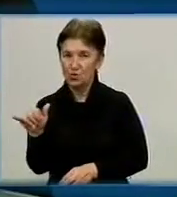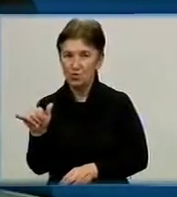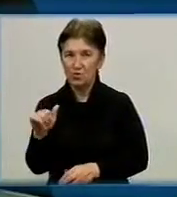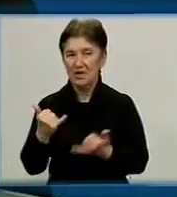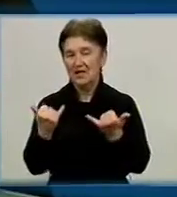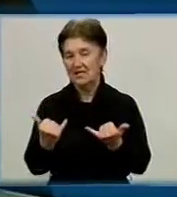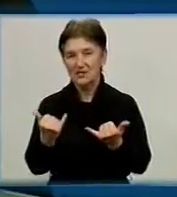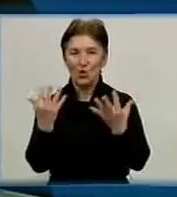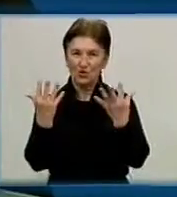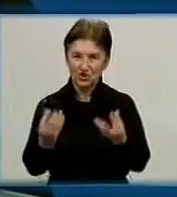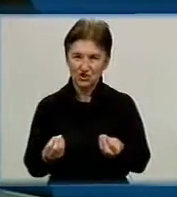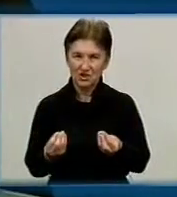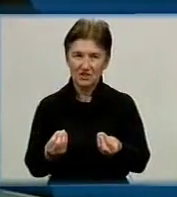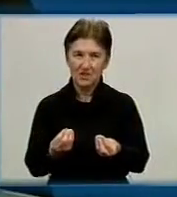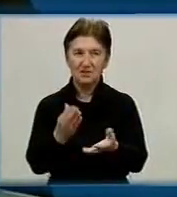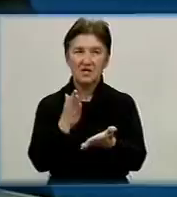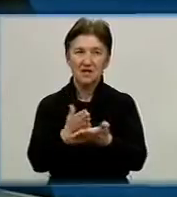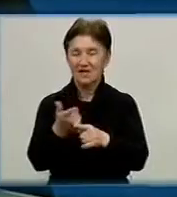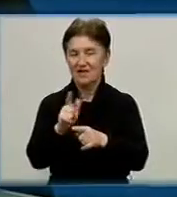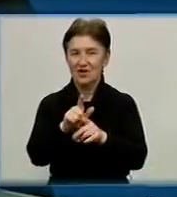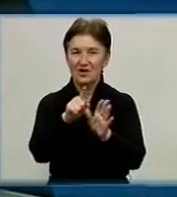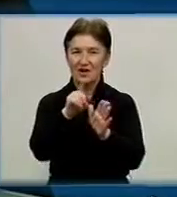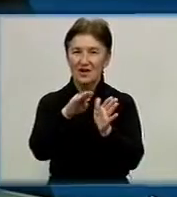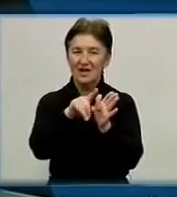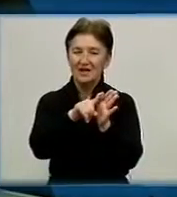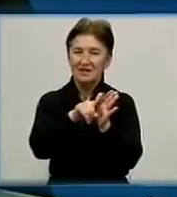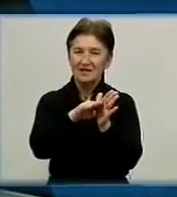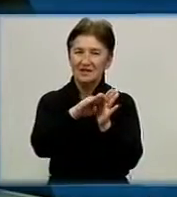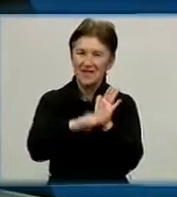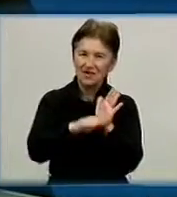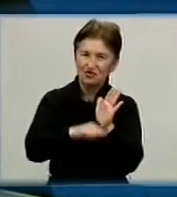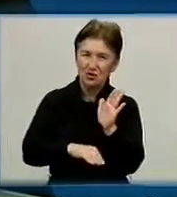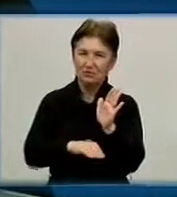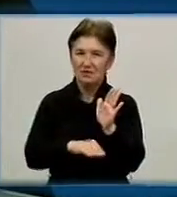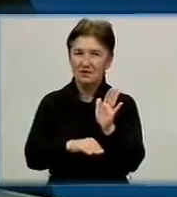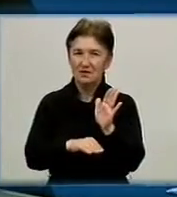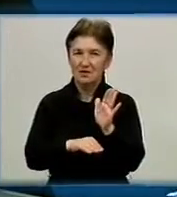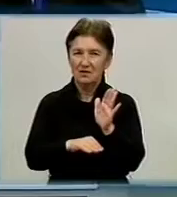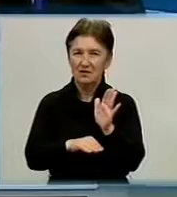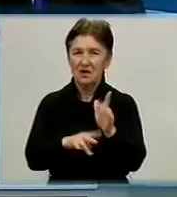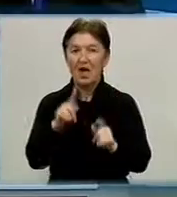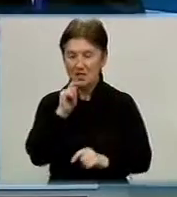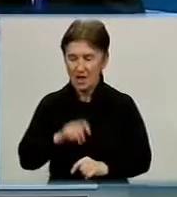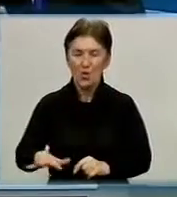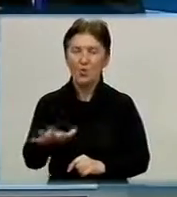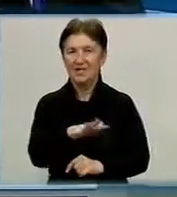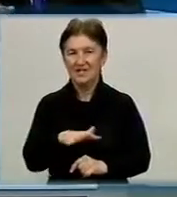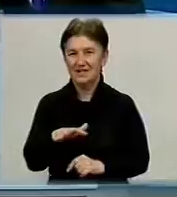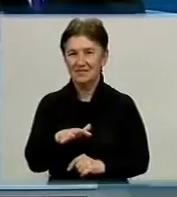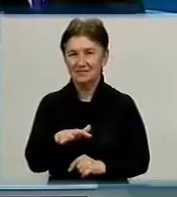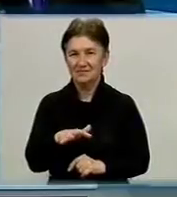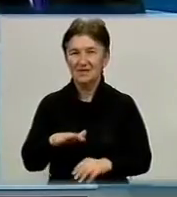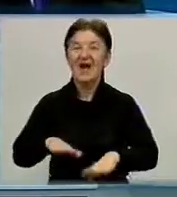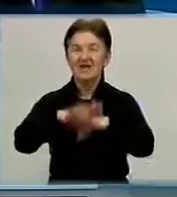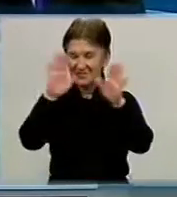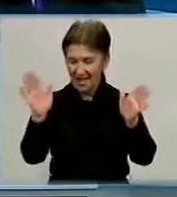сьогоднішній день є найнижчим на Україні. Загалом